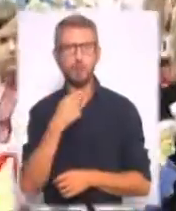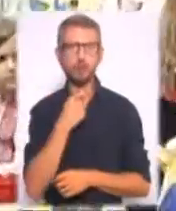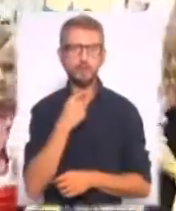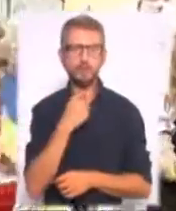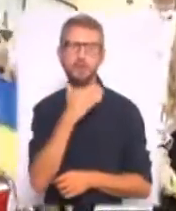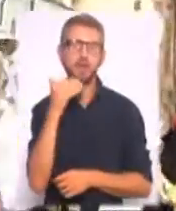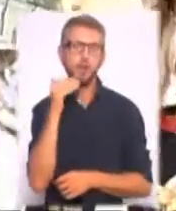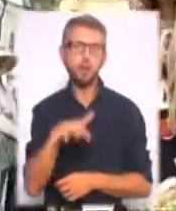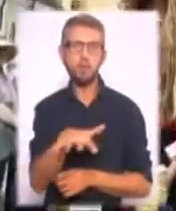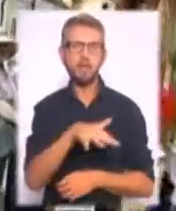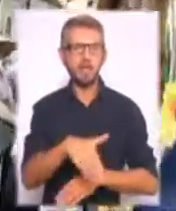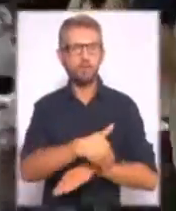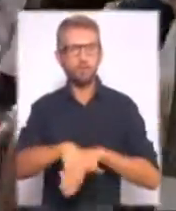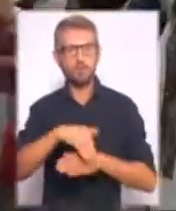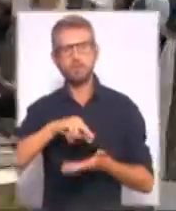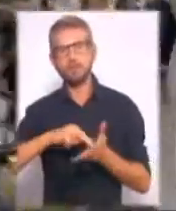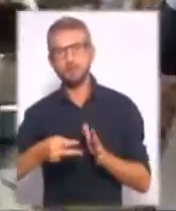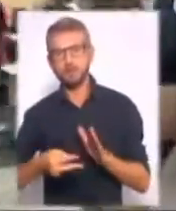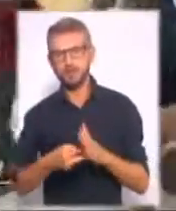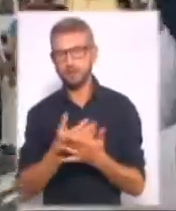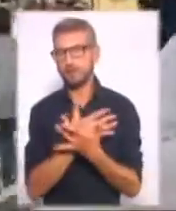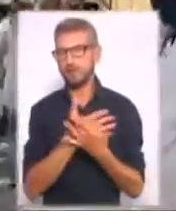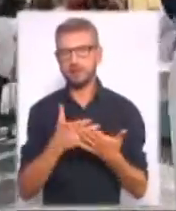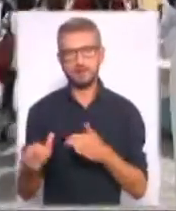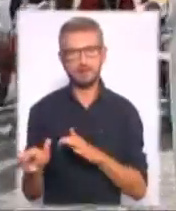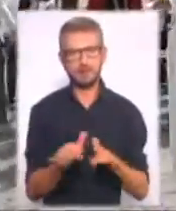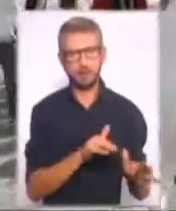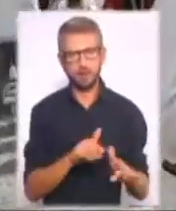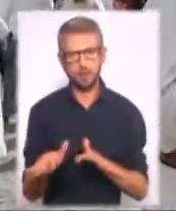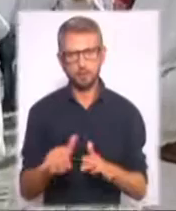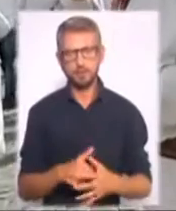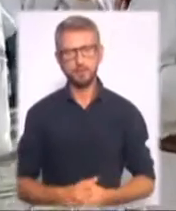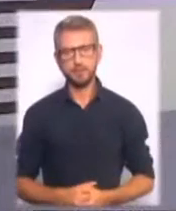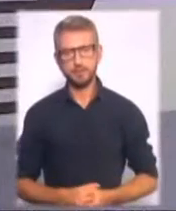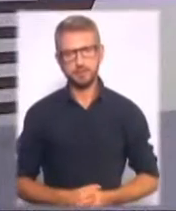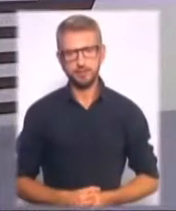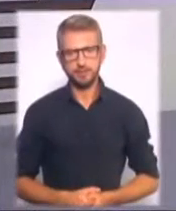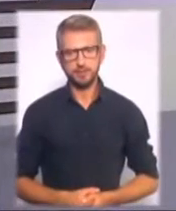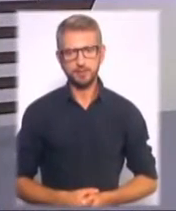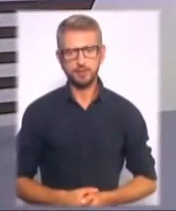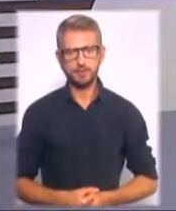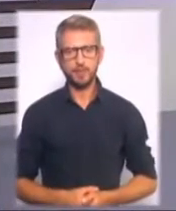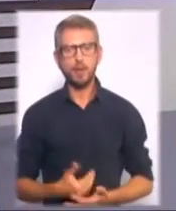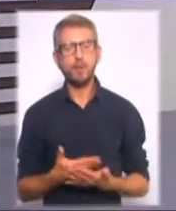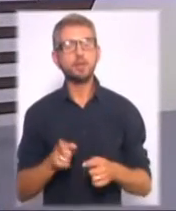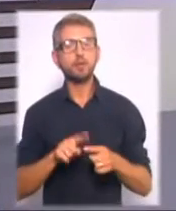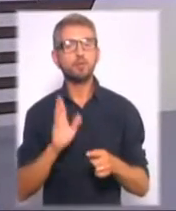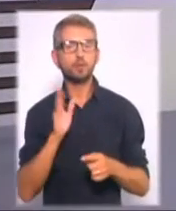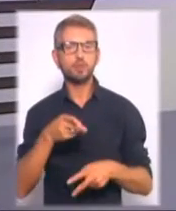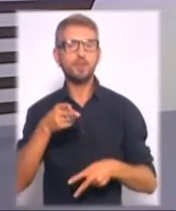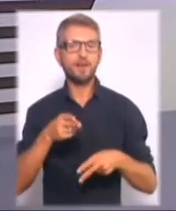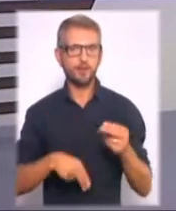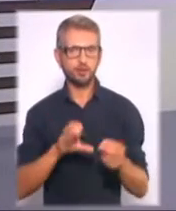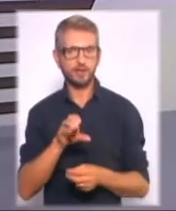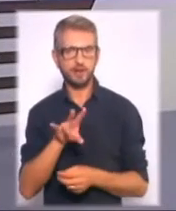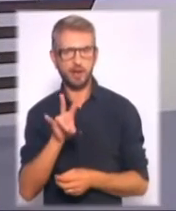столиці заплановані пісенні флешмоби, «Вікторини» та свято біля фонтанів. Ось на цьому будемо завершувати СТН.